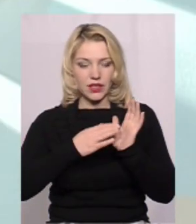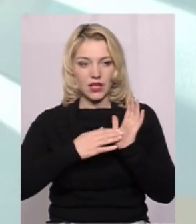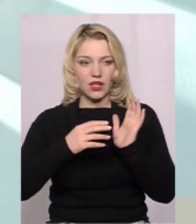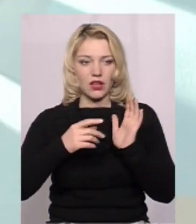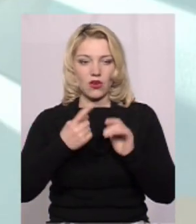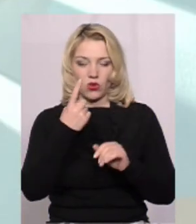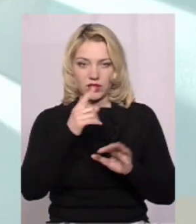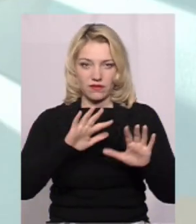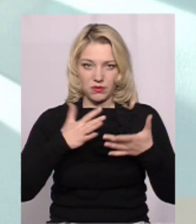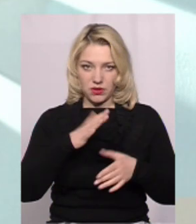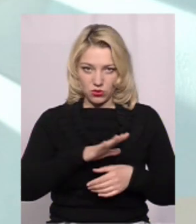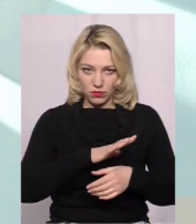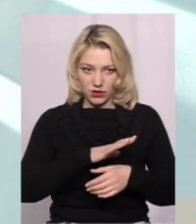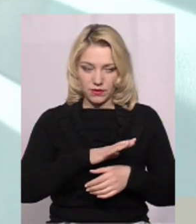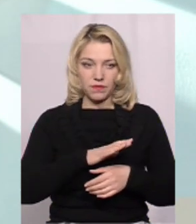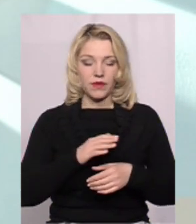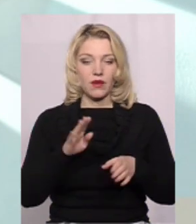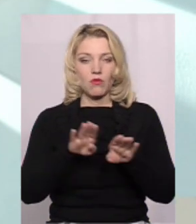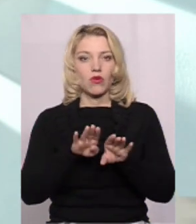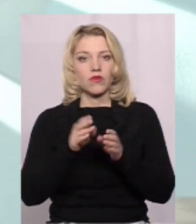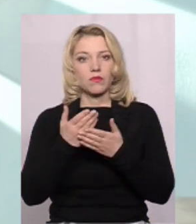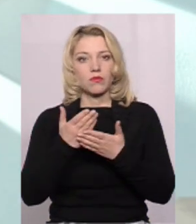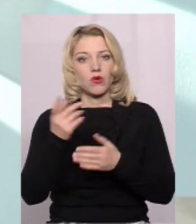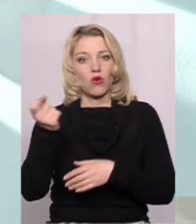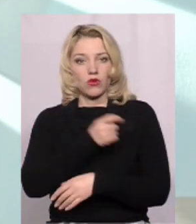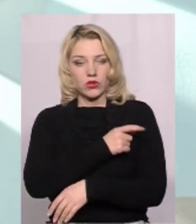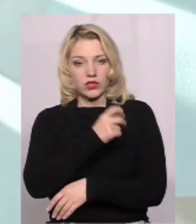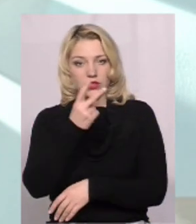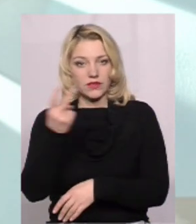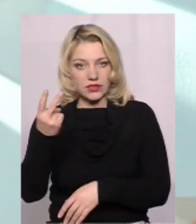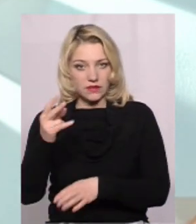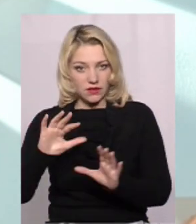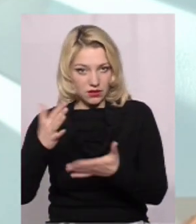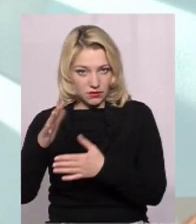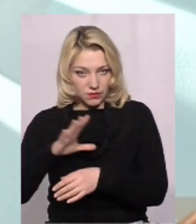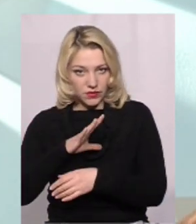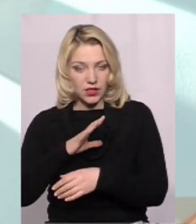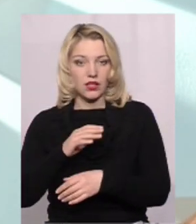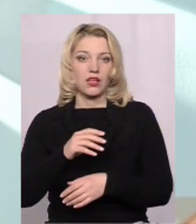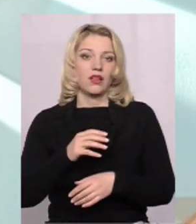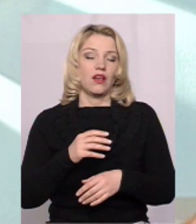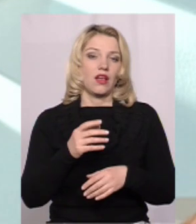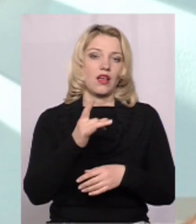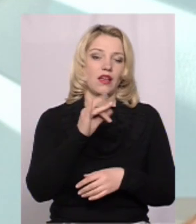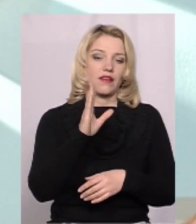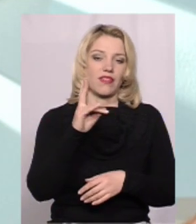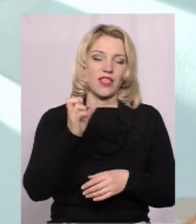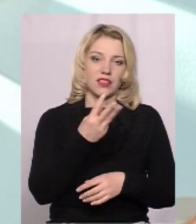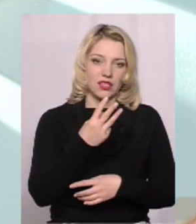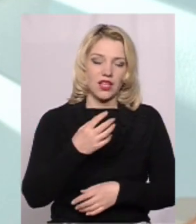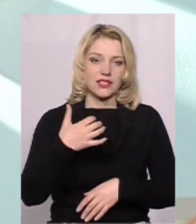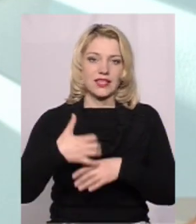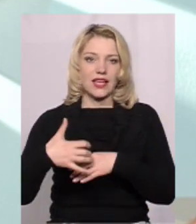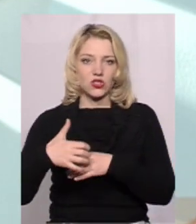зареєстровано один випадок, для порівняння в Одеській області 22, в Рівненській – 13, Херсонській – 13,